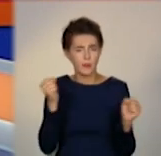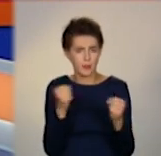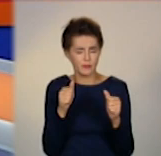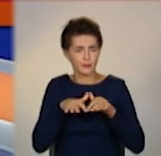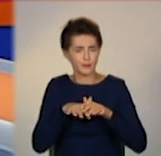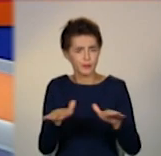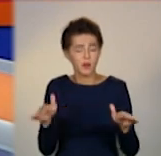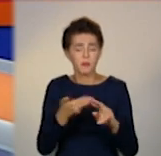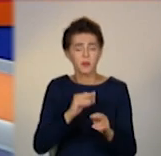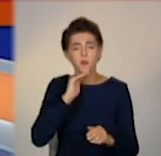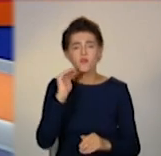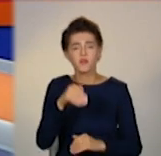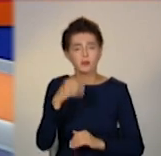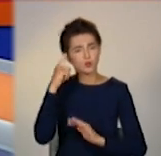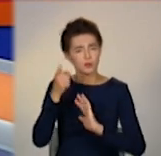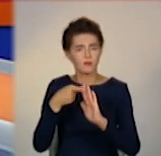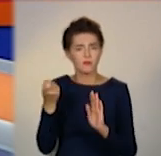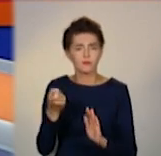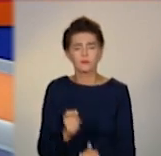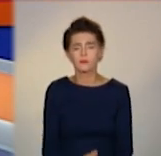дізнавалися наші кореспонденти.